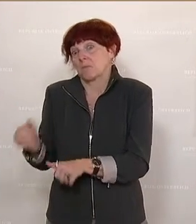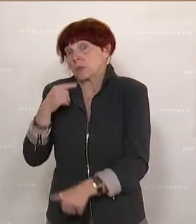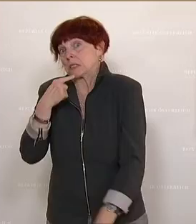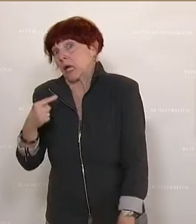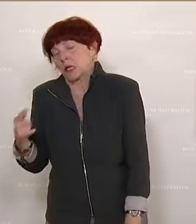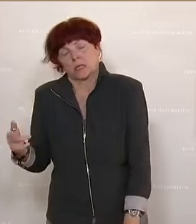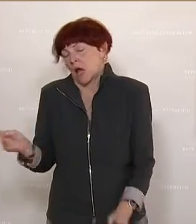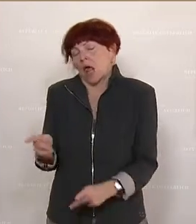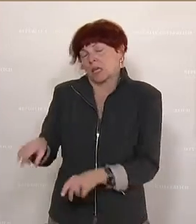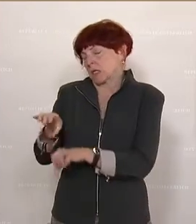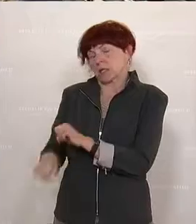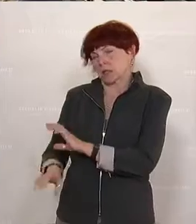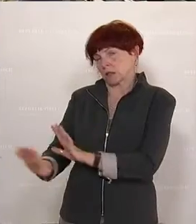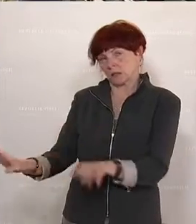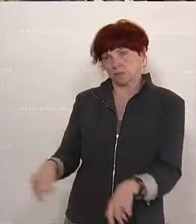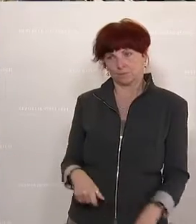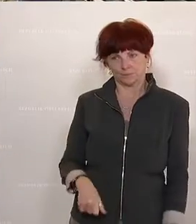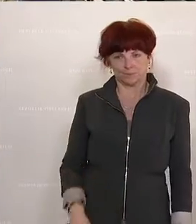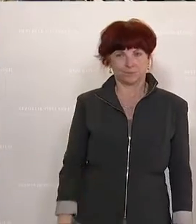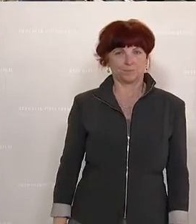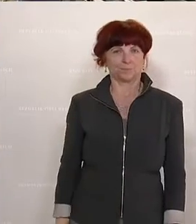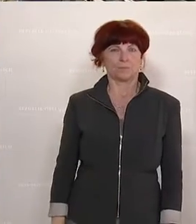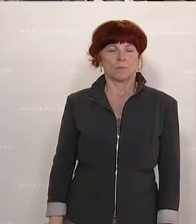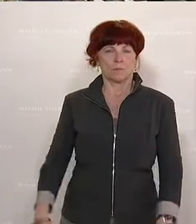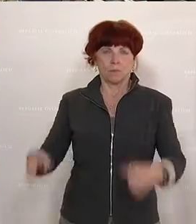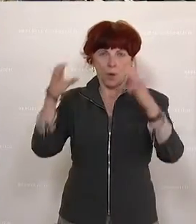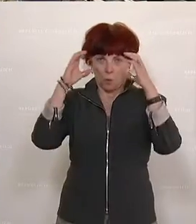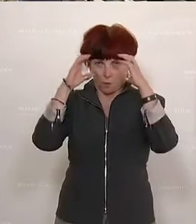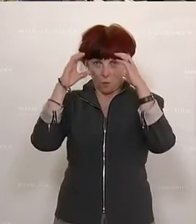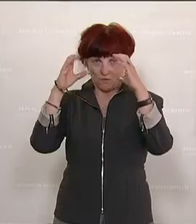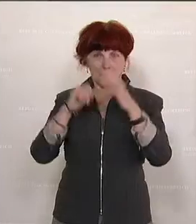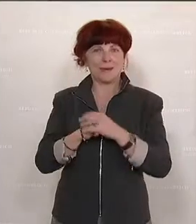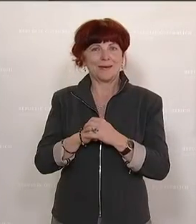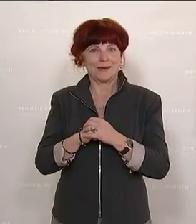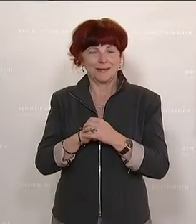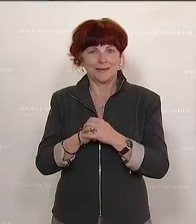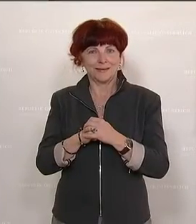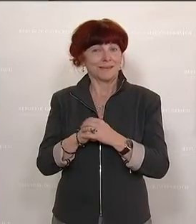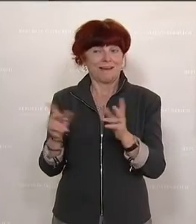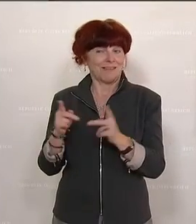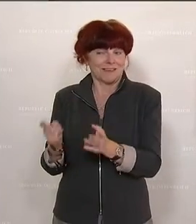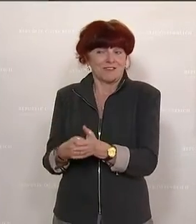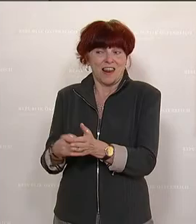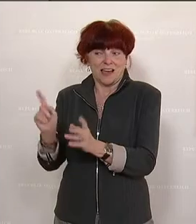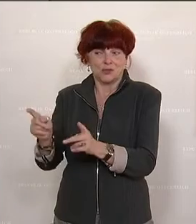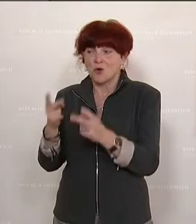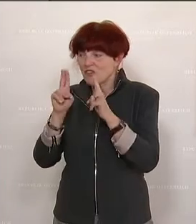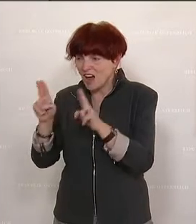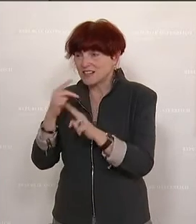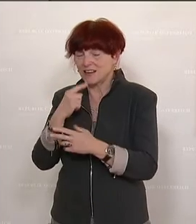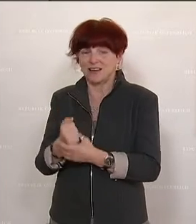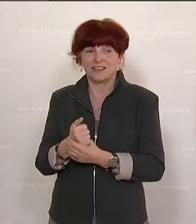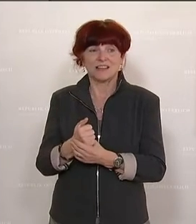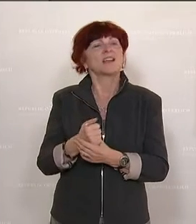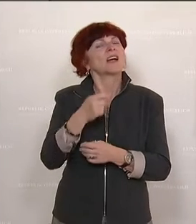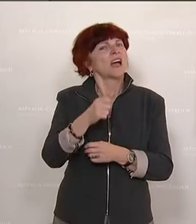für die ÖVP. Denn wenn hier umfangreich die Fragen vom Kollegen